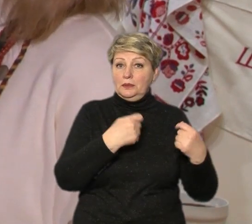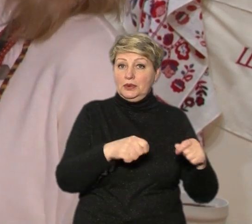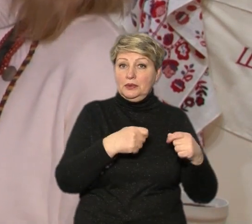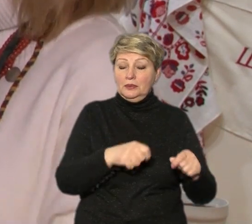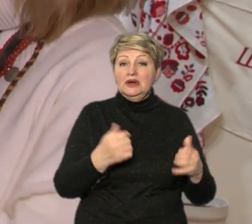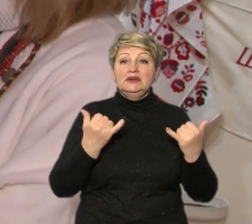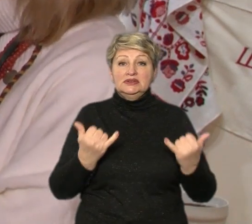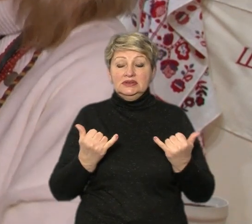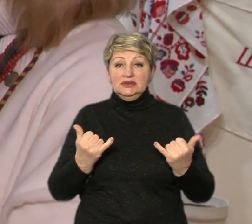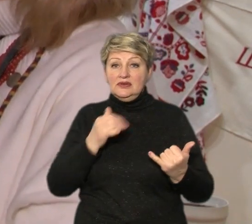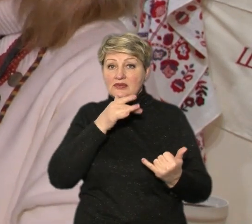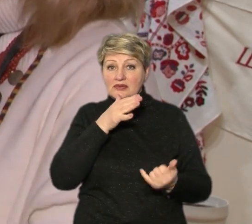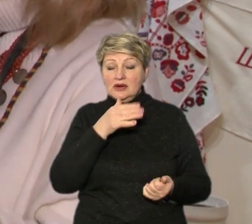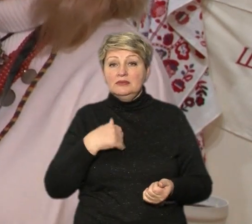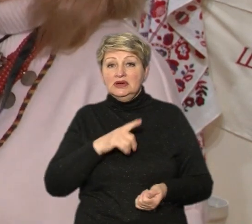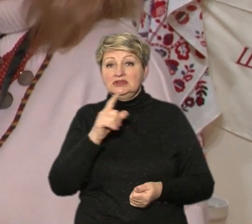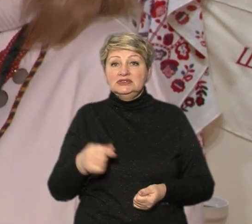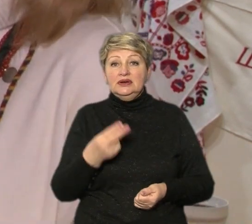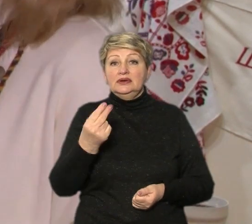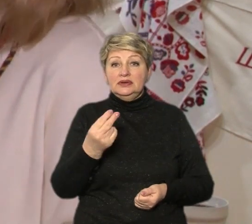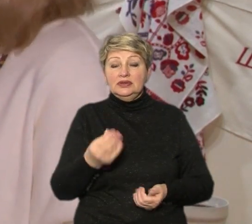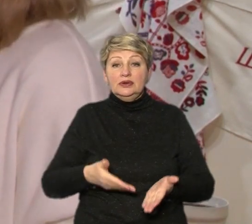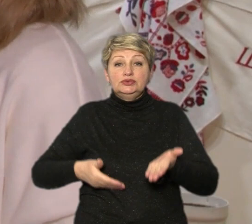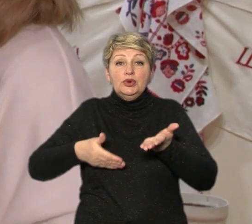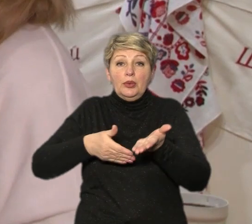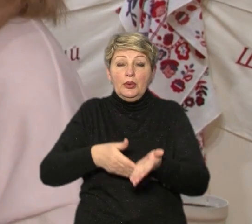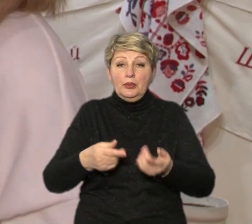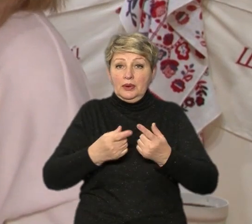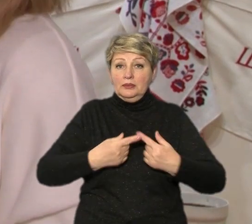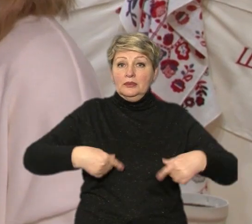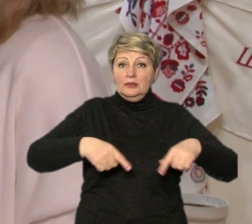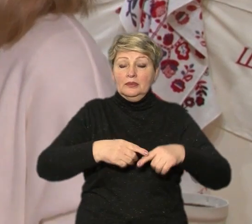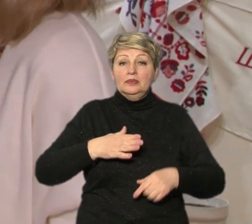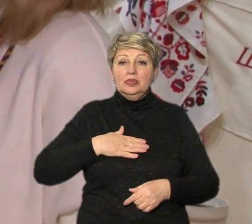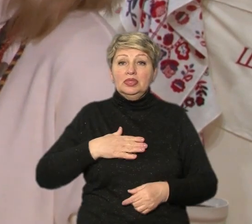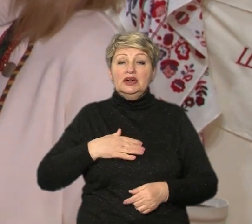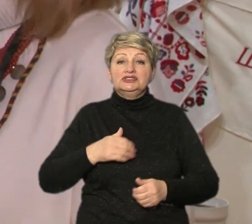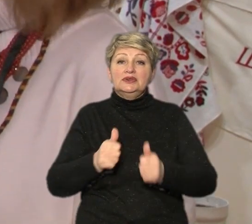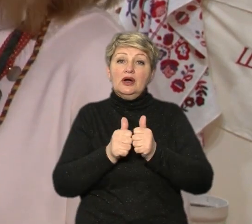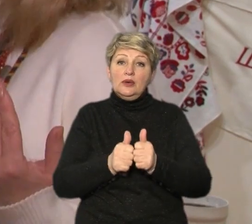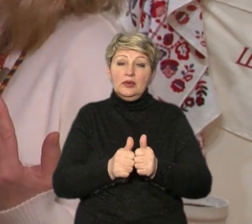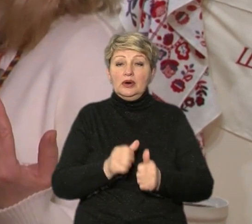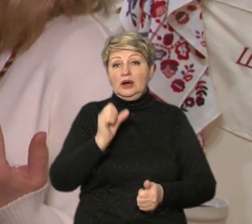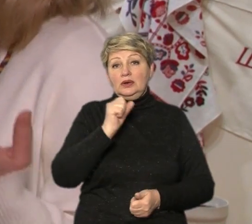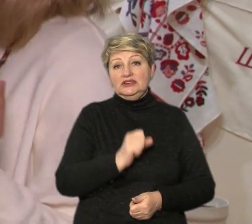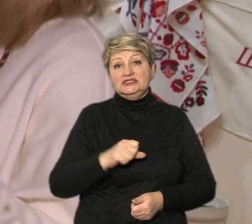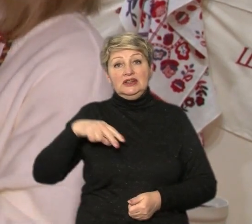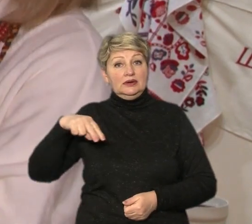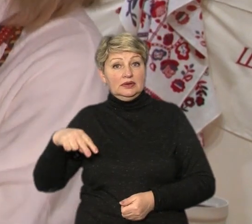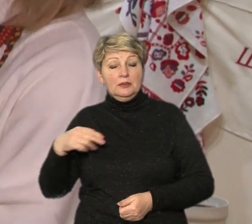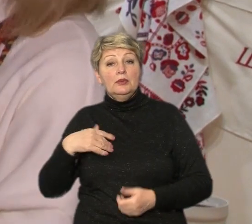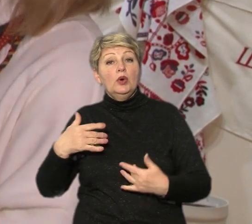ми за донати допомагаємо підрозділу нашого колеги, етнолога Лесі Леонідовичу. Ми вже